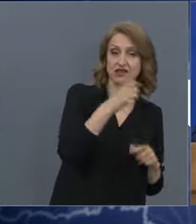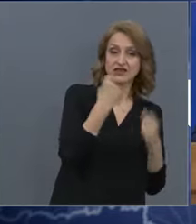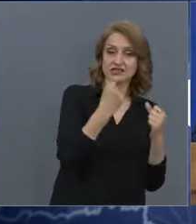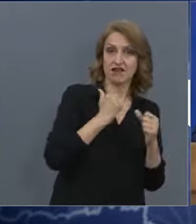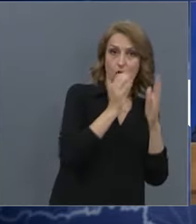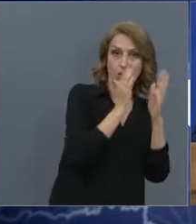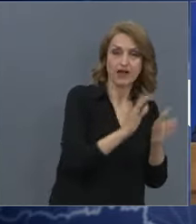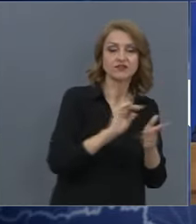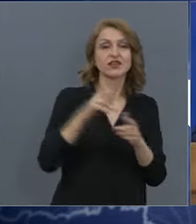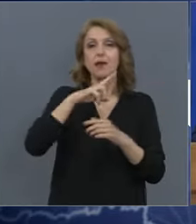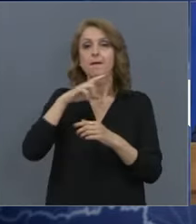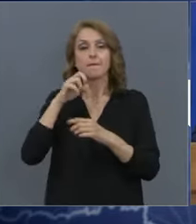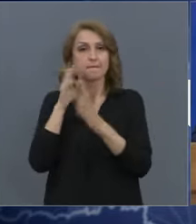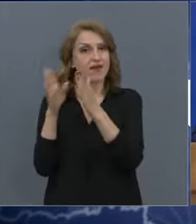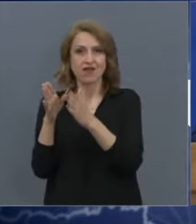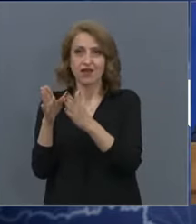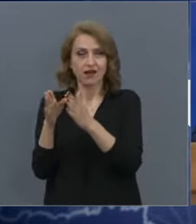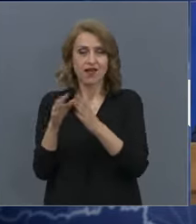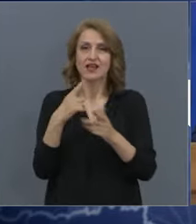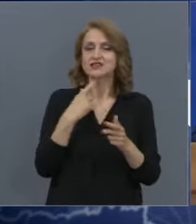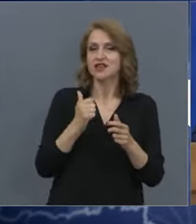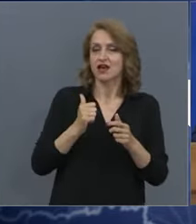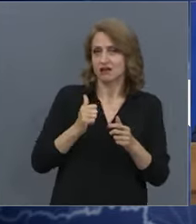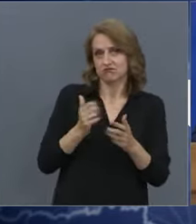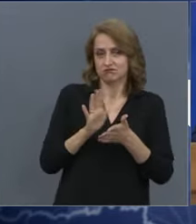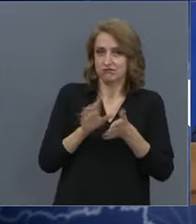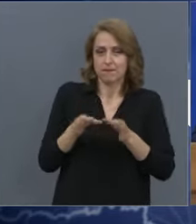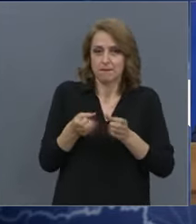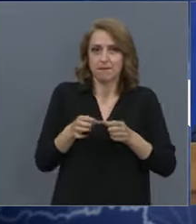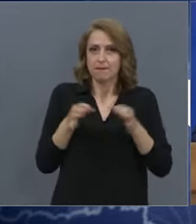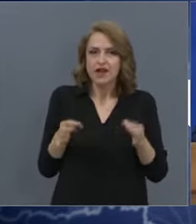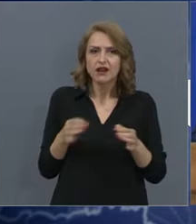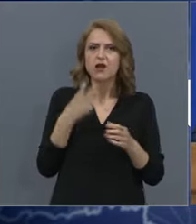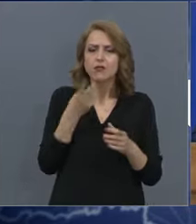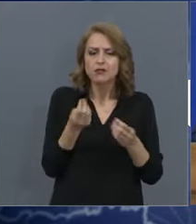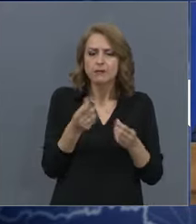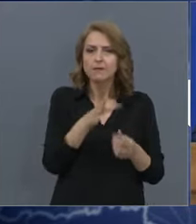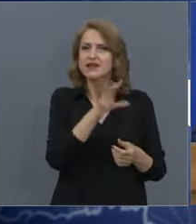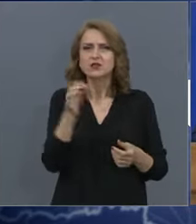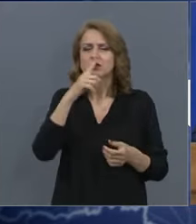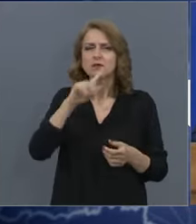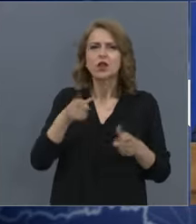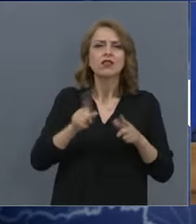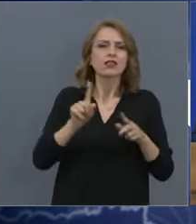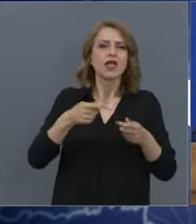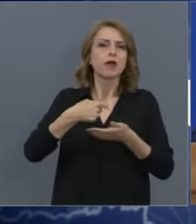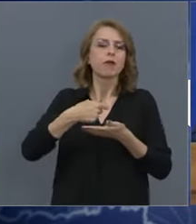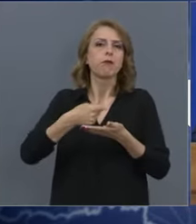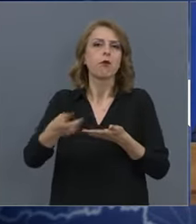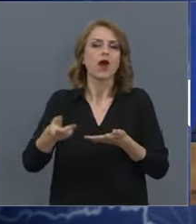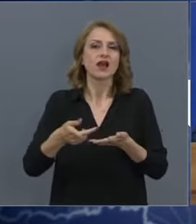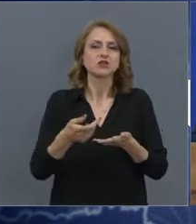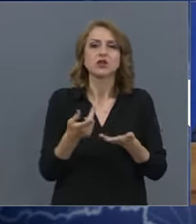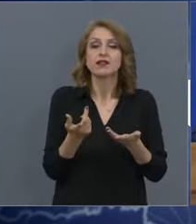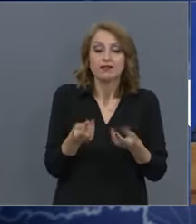за справяне с смерките. Както виждаме, най-вероятно повечето от тези пари не са изхарчени. Те са наши тези пари и